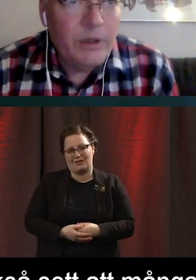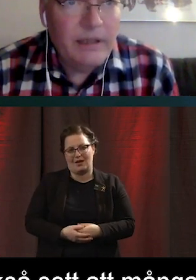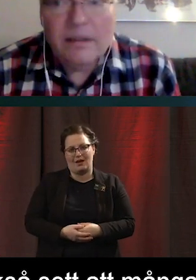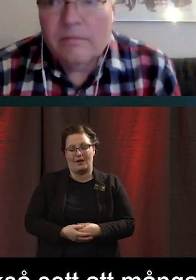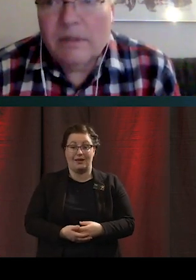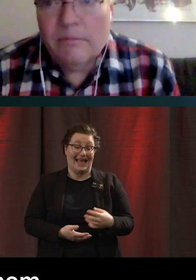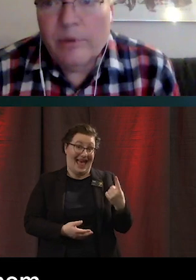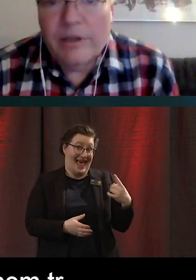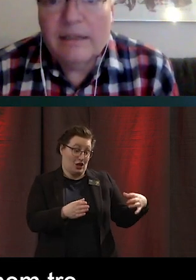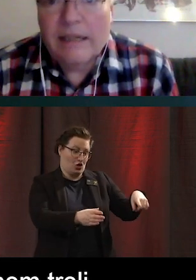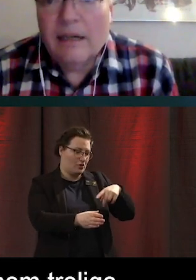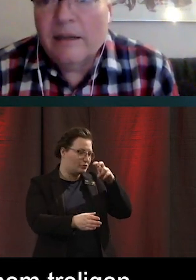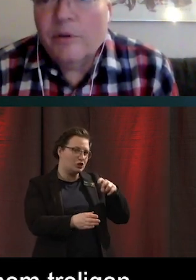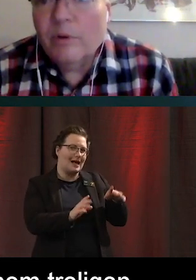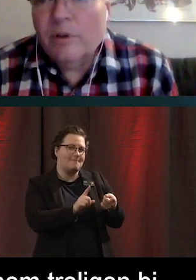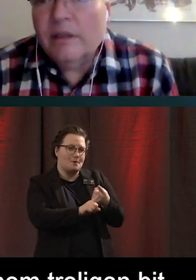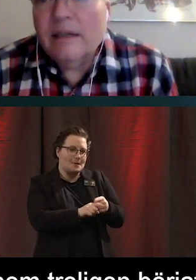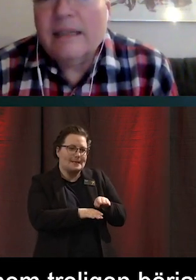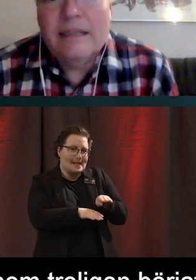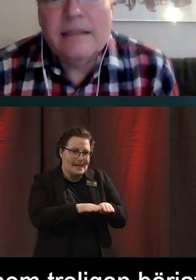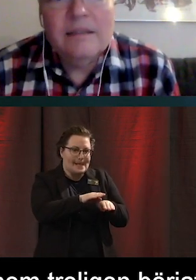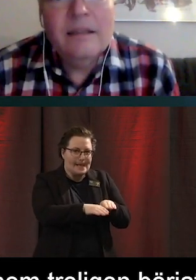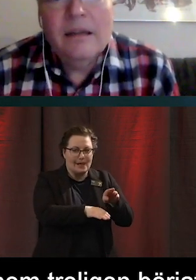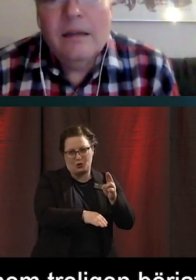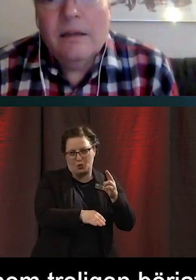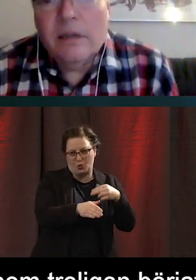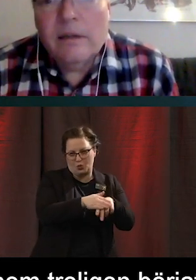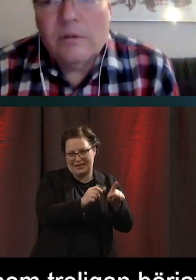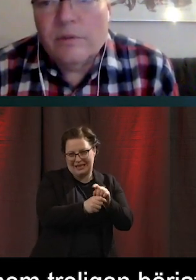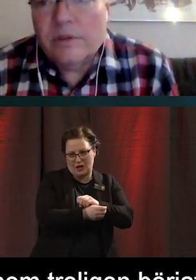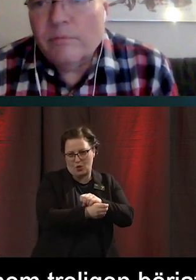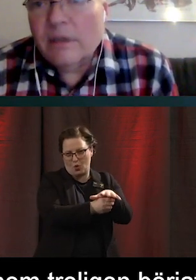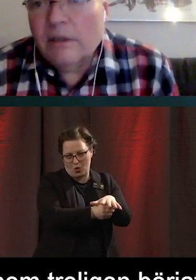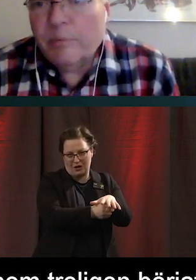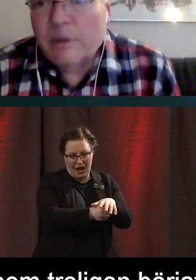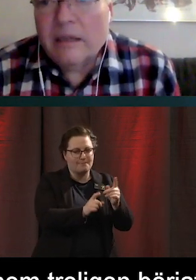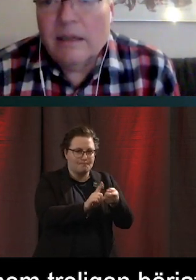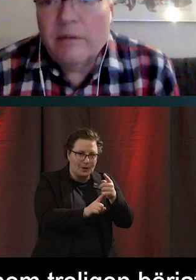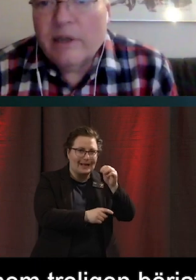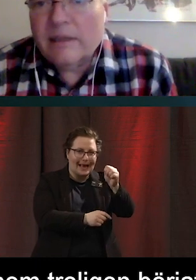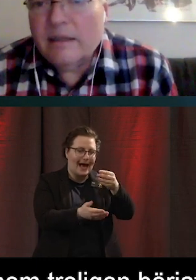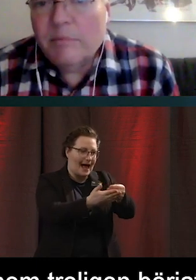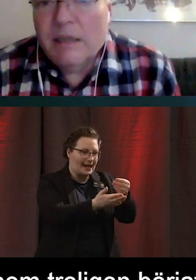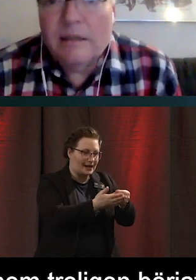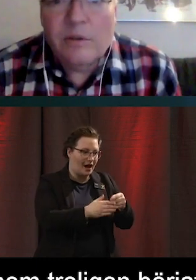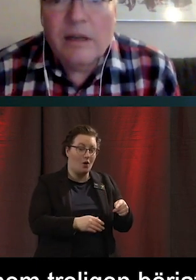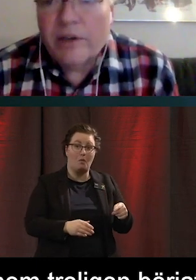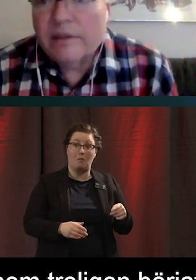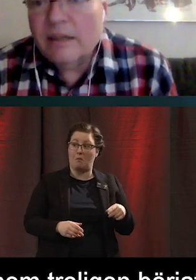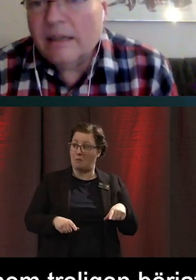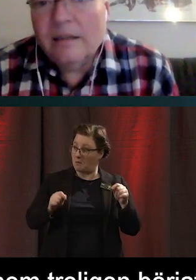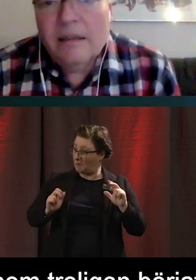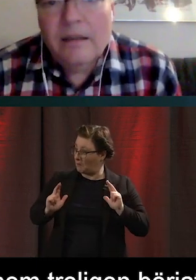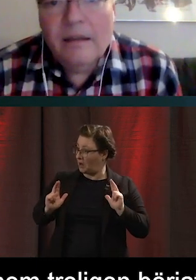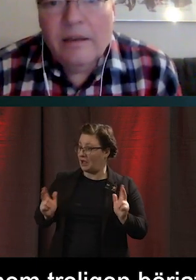liksom börjat e-handla nu under den här krisen. Och som kanske upptäcker att det här var ganska smidigt och det